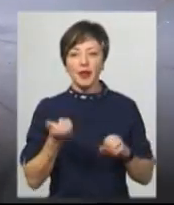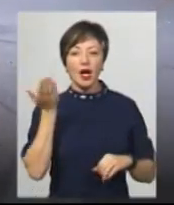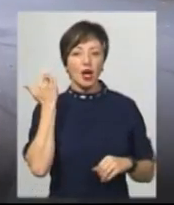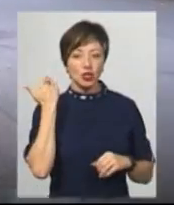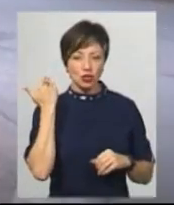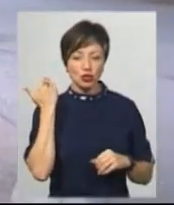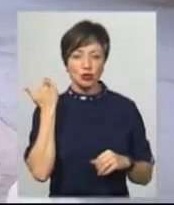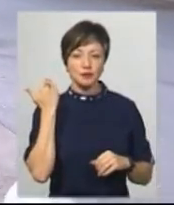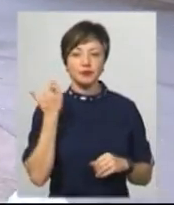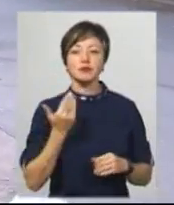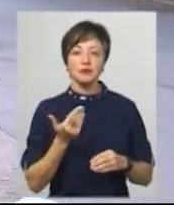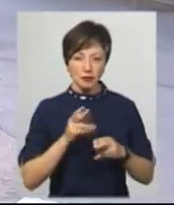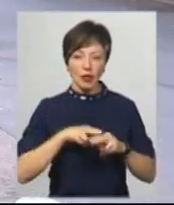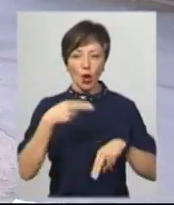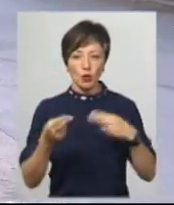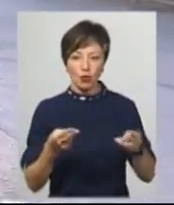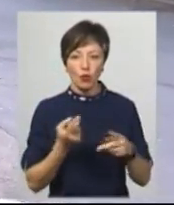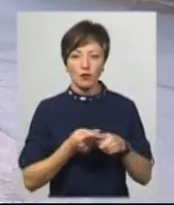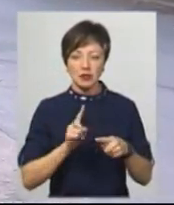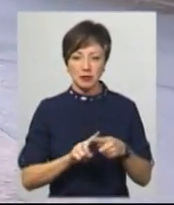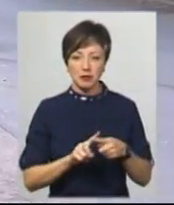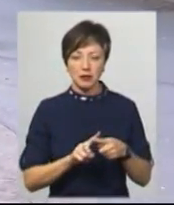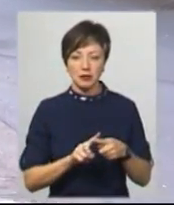розраховувалася я ними.